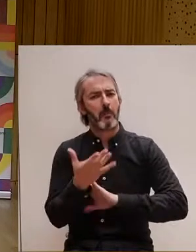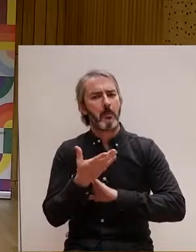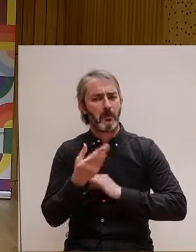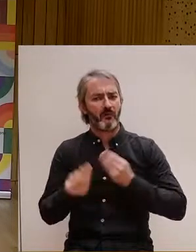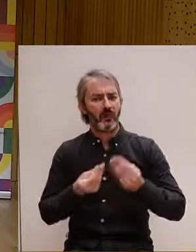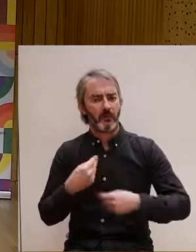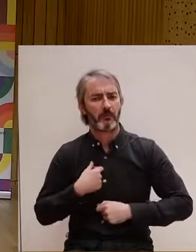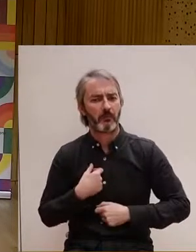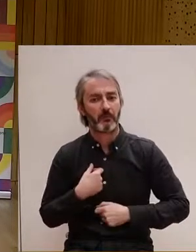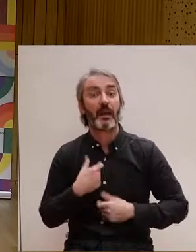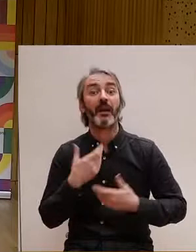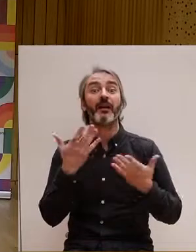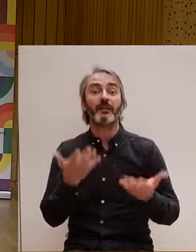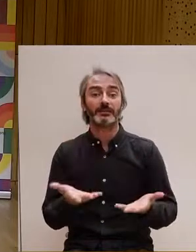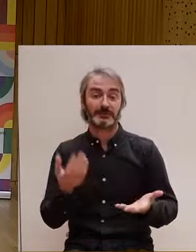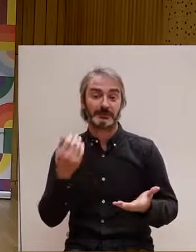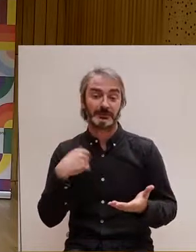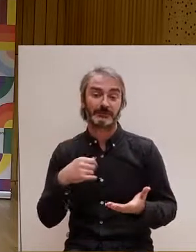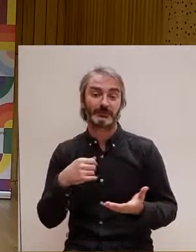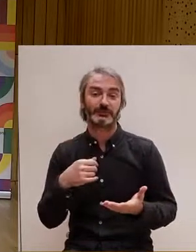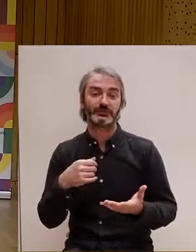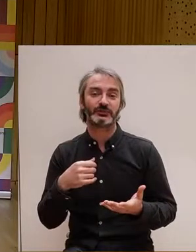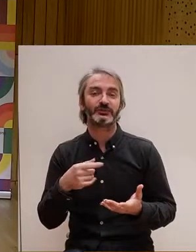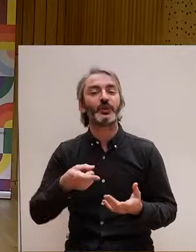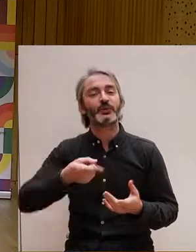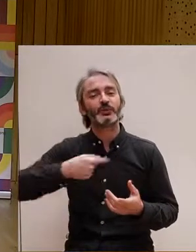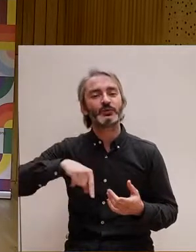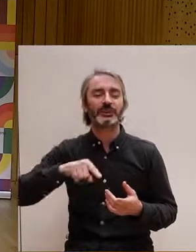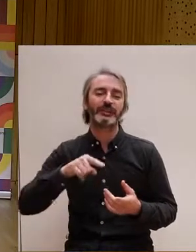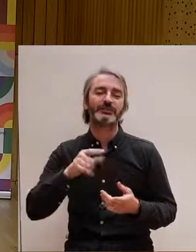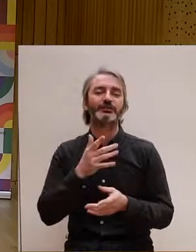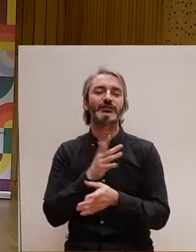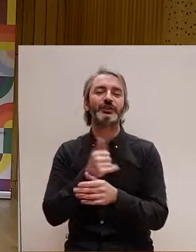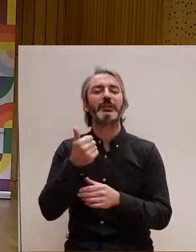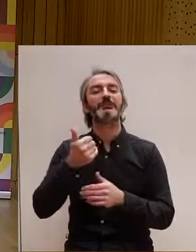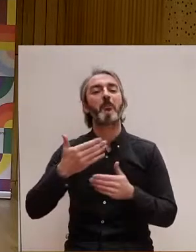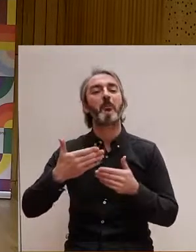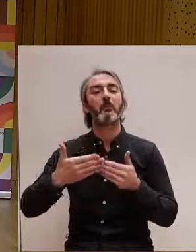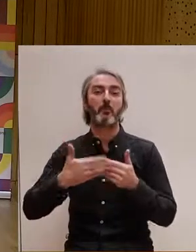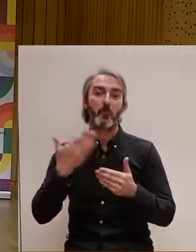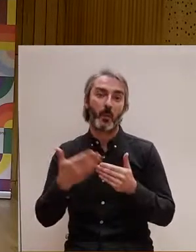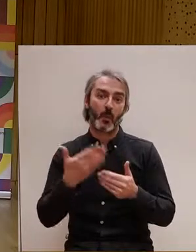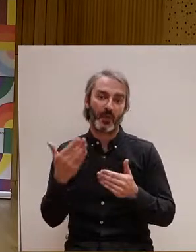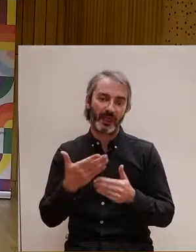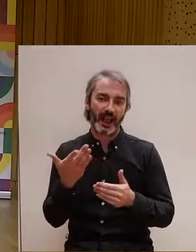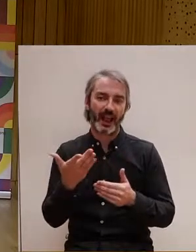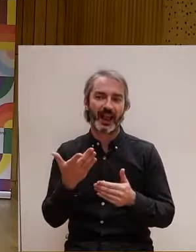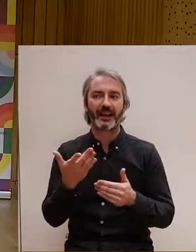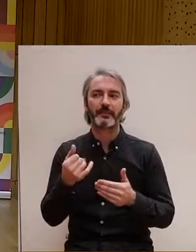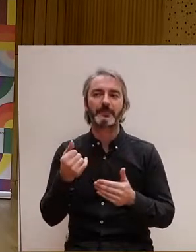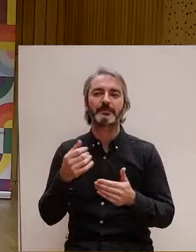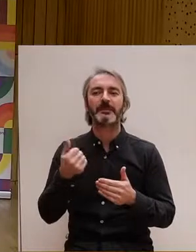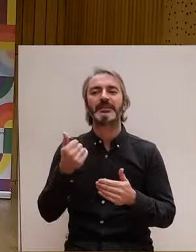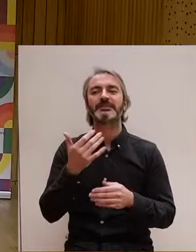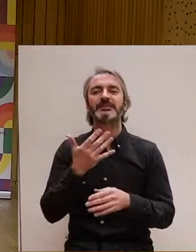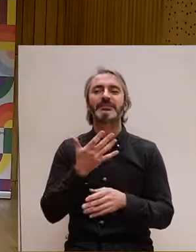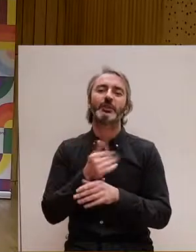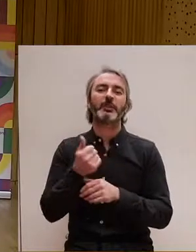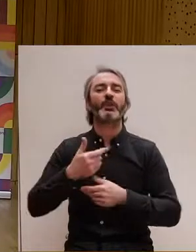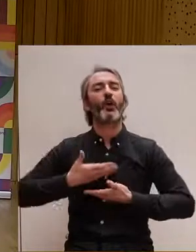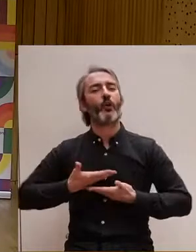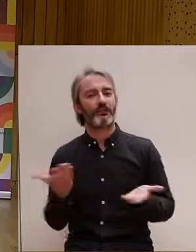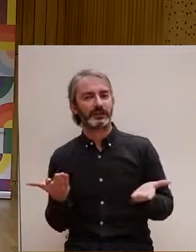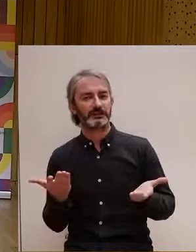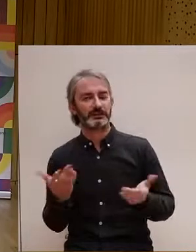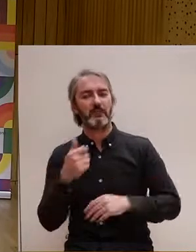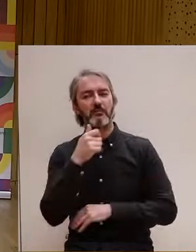els jocs que sí que gràficament eren una mica més moderns jugaven molt amb el tema de la confiança. I nosaltres ens plantegem